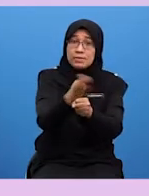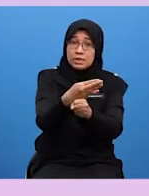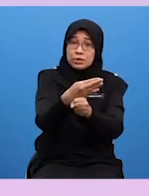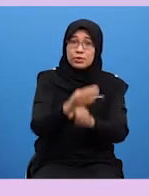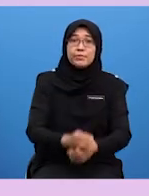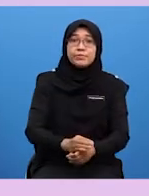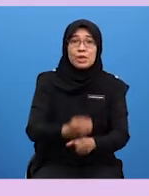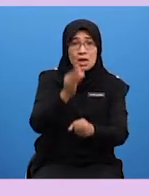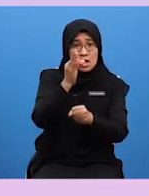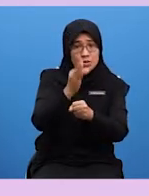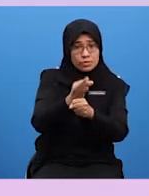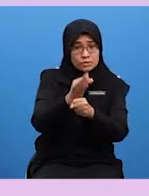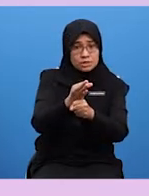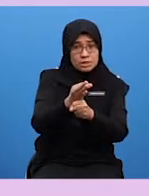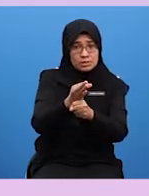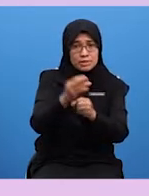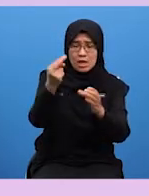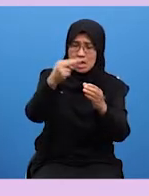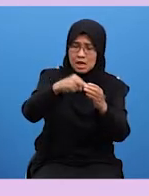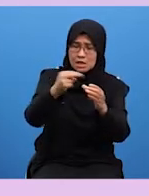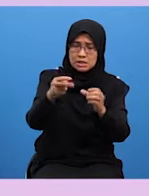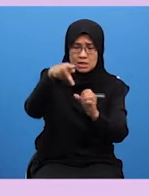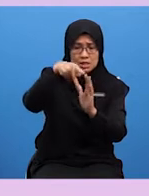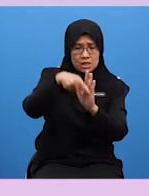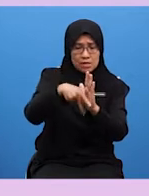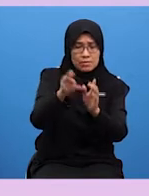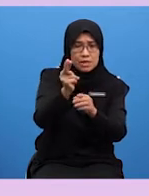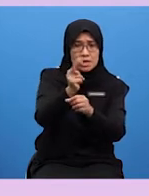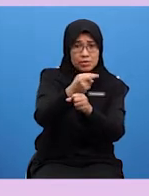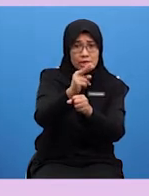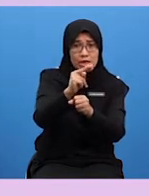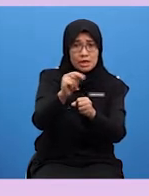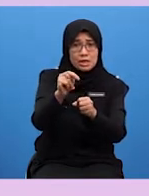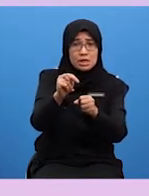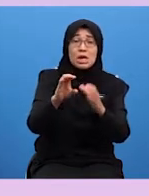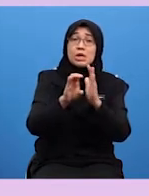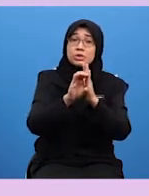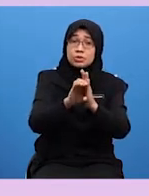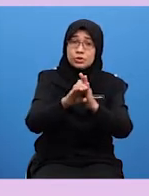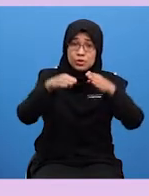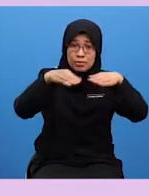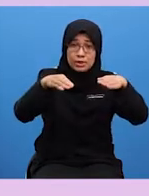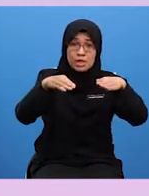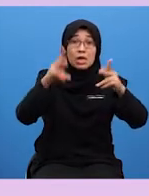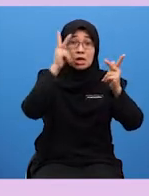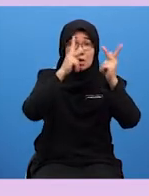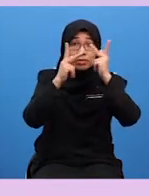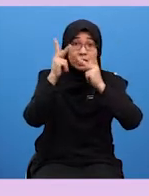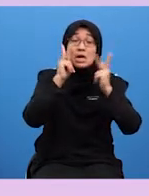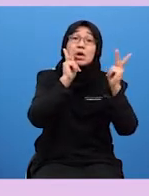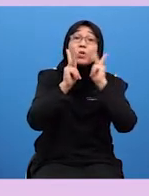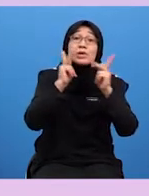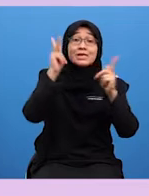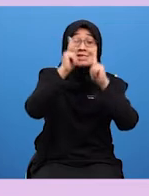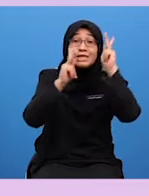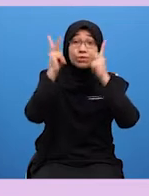hasil perekaan Seperti bidang komunikasi visual, reka bentuk teknologi dan juga reka bentuk persekitaran